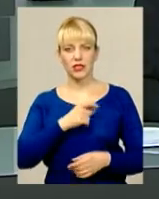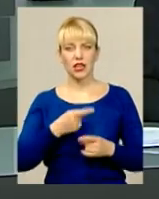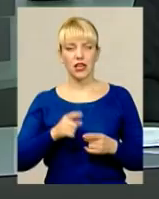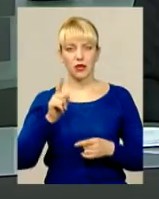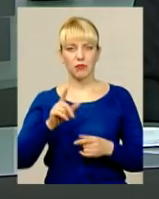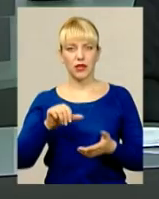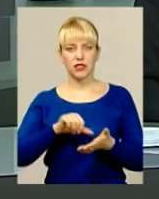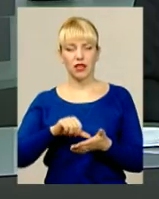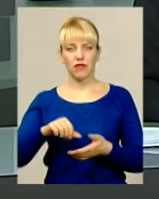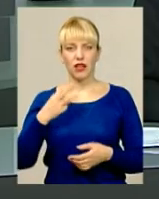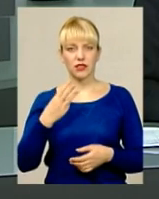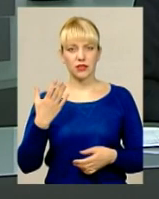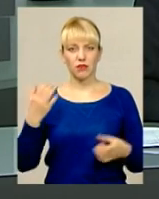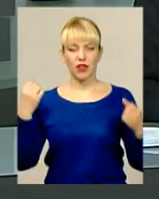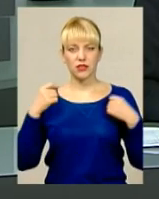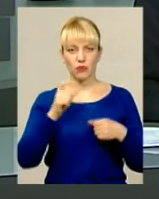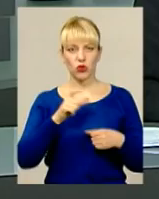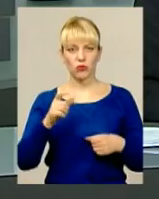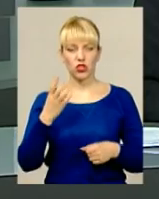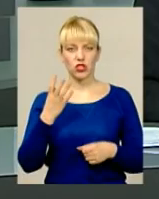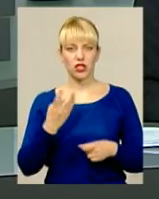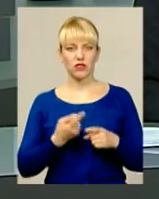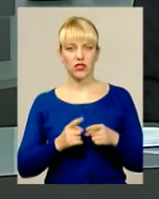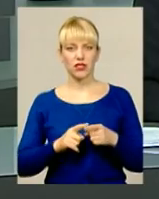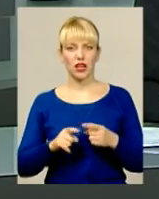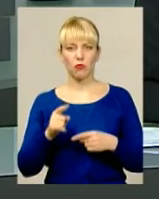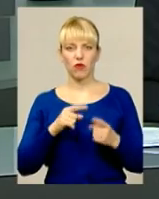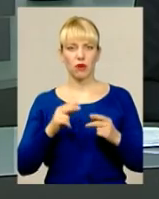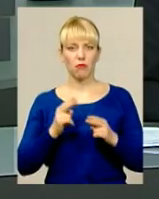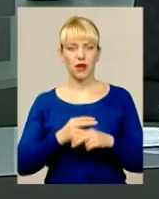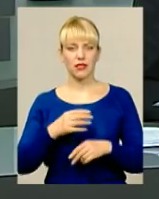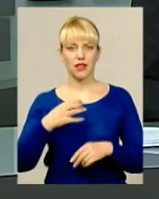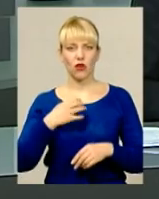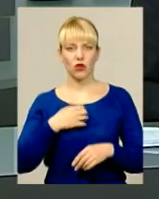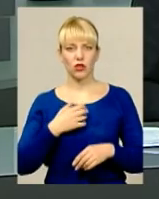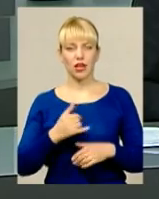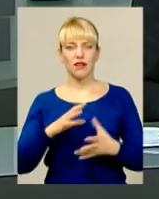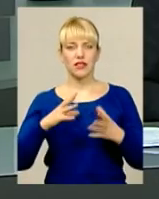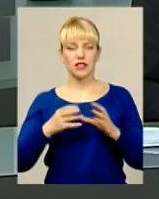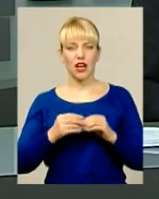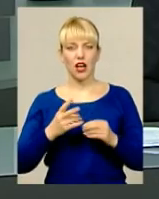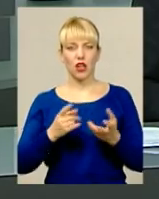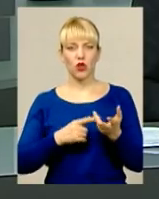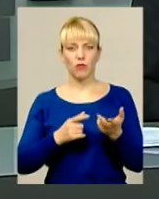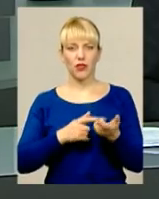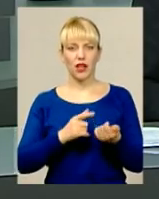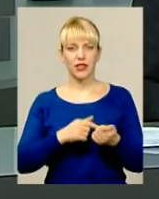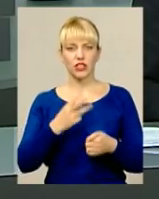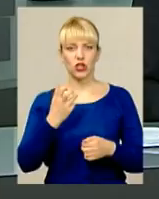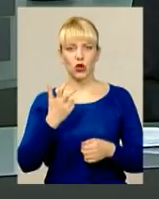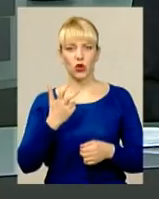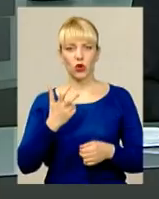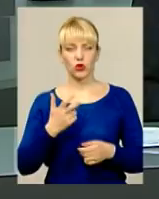представляли 35 спортсменів і лише четверо з них повернулись без нагород. Загалом налічувалося більше трьох сотень